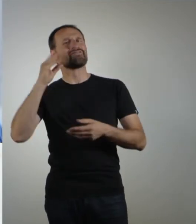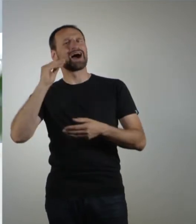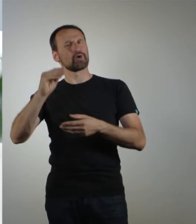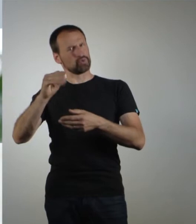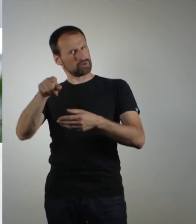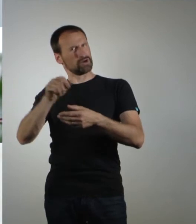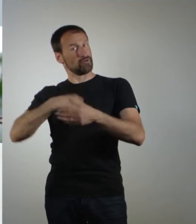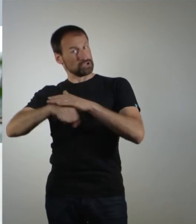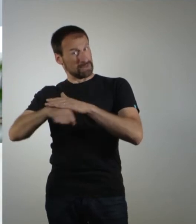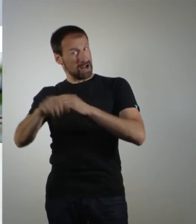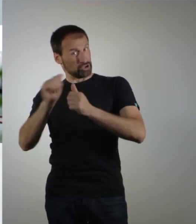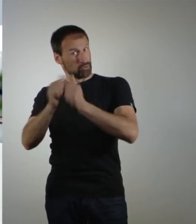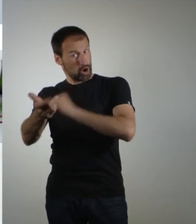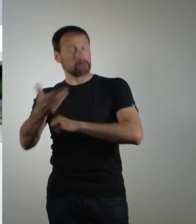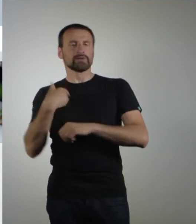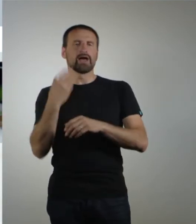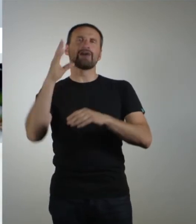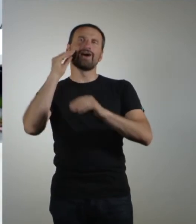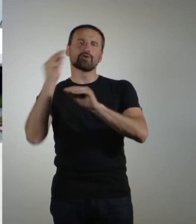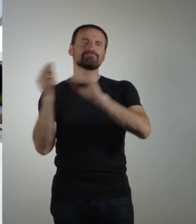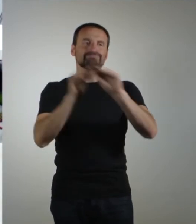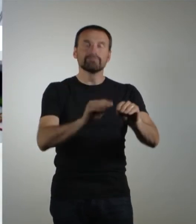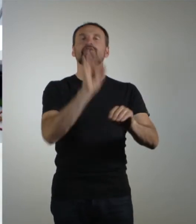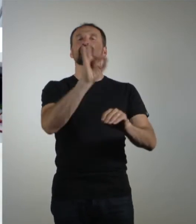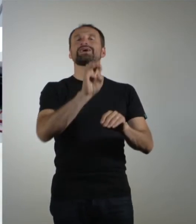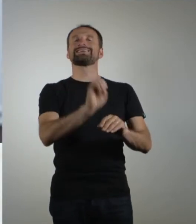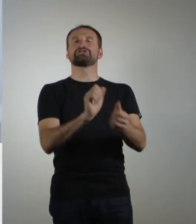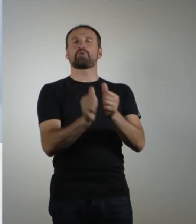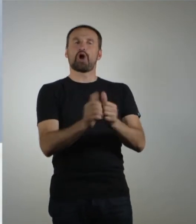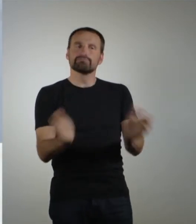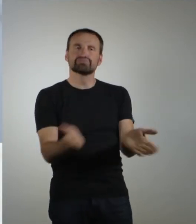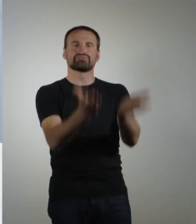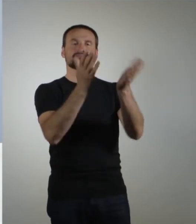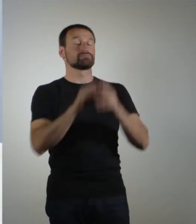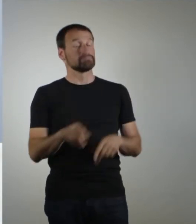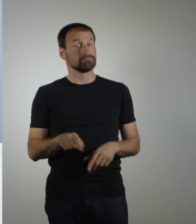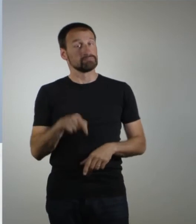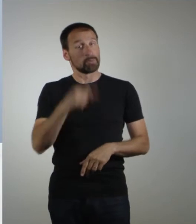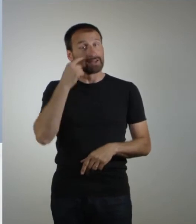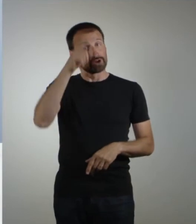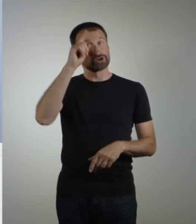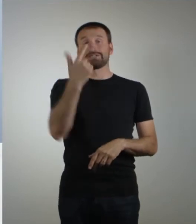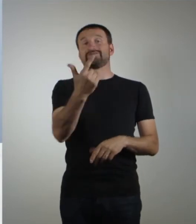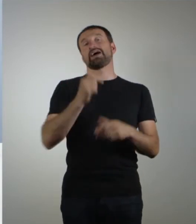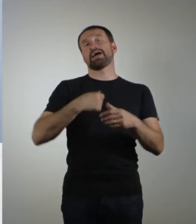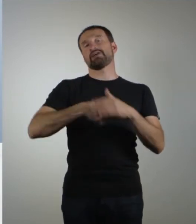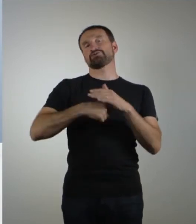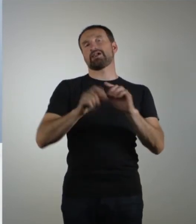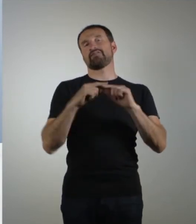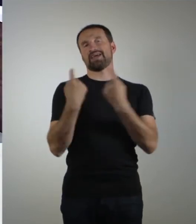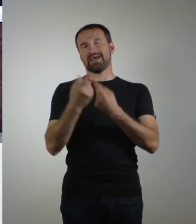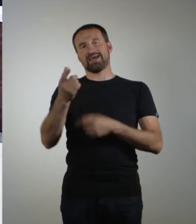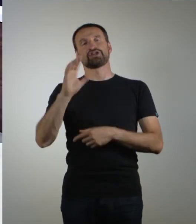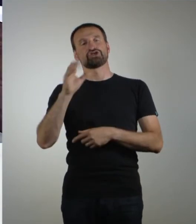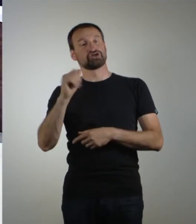mit. Und deswegen ist halt Schalke 04 sowie VfL Wolfsburg halt gerade die aktuell zwei deutschen Fußballvereine, die halt auch wirklich in den E-Sport mit eingestiegen sind.